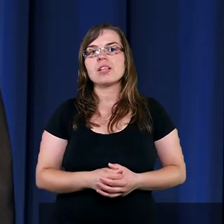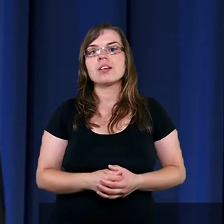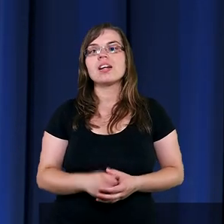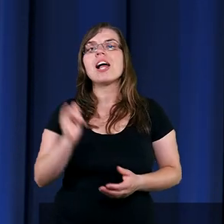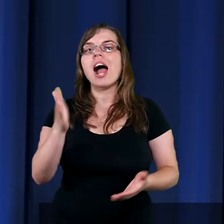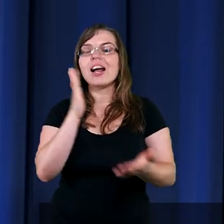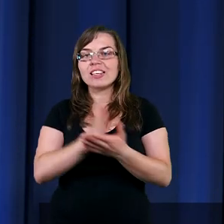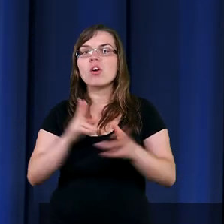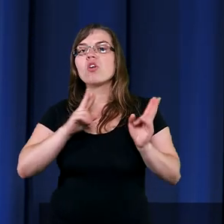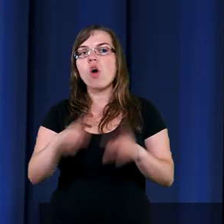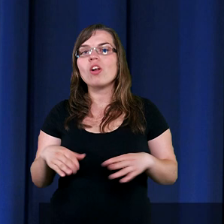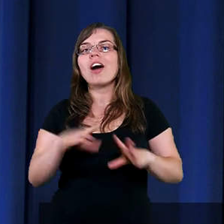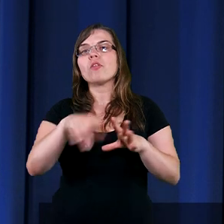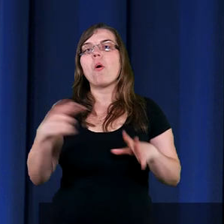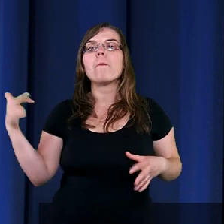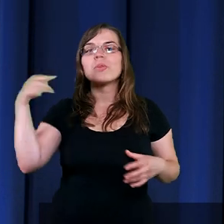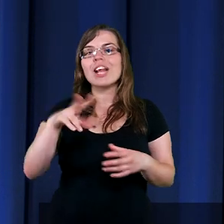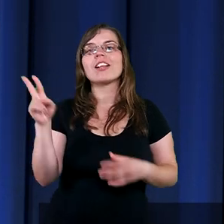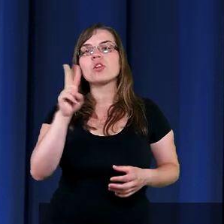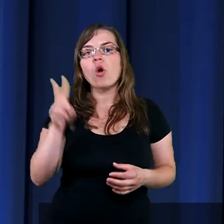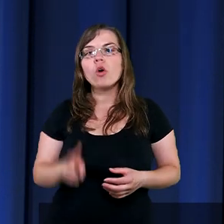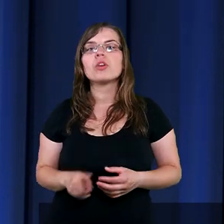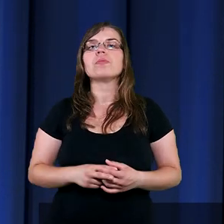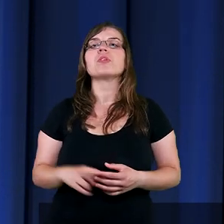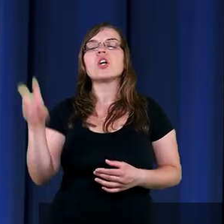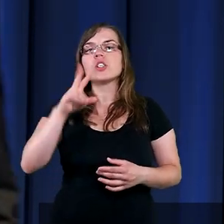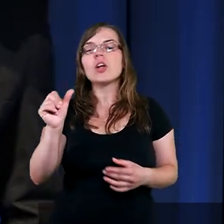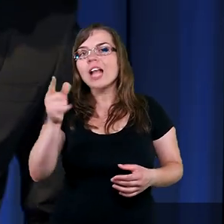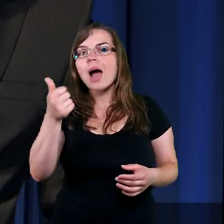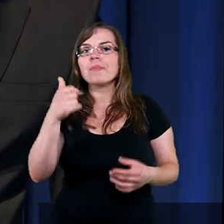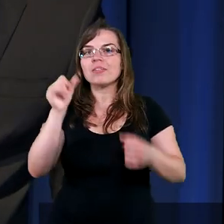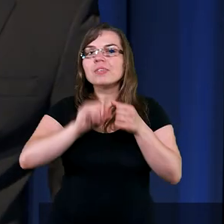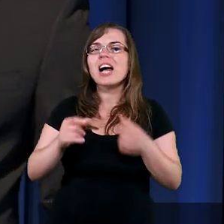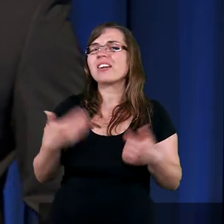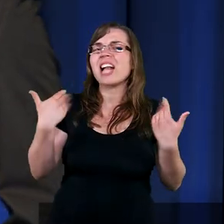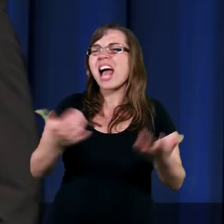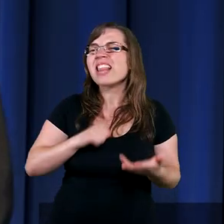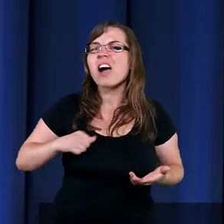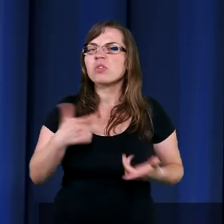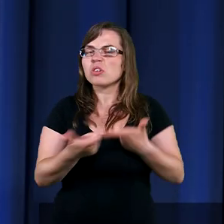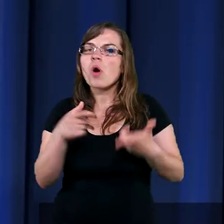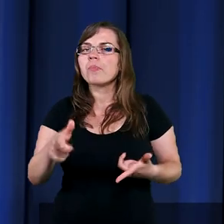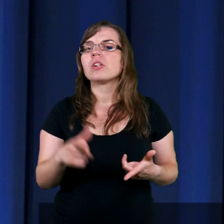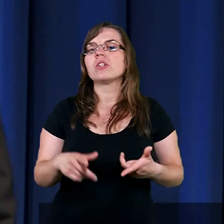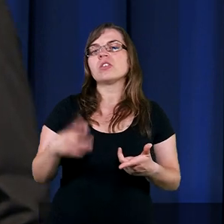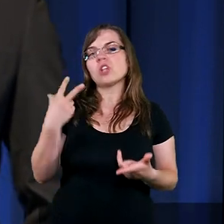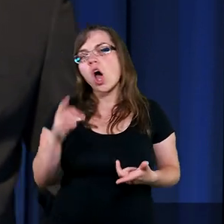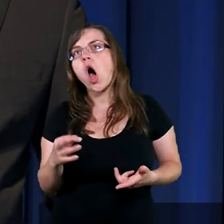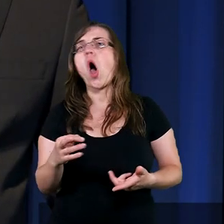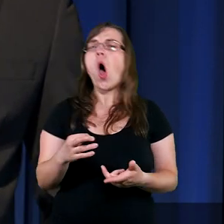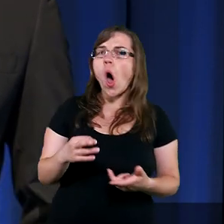Jak tylko został, to przyszedł ktoś, to najpierw sprawdził, czy ziemia już się ustała. Powiedział, no